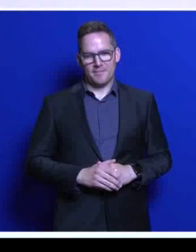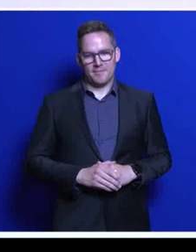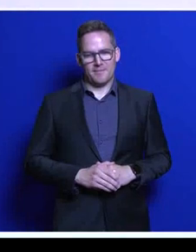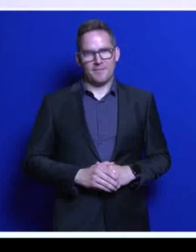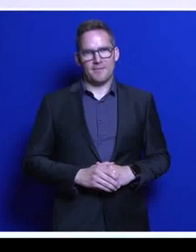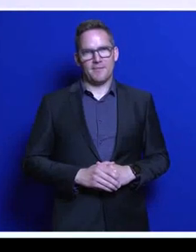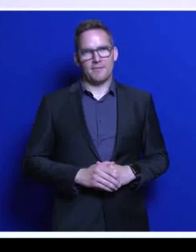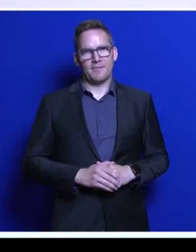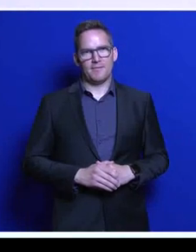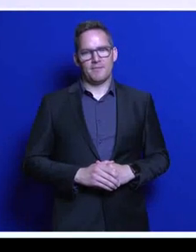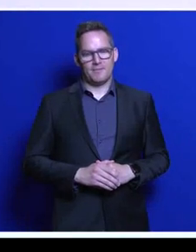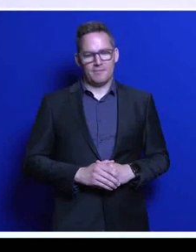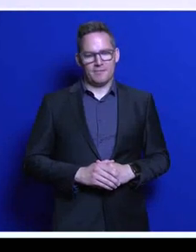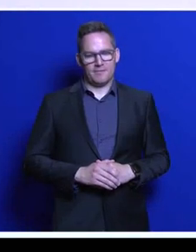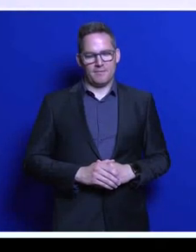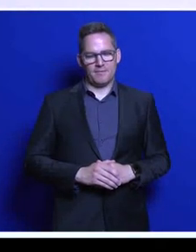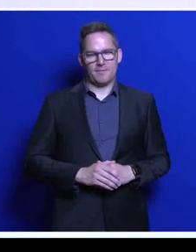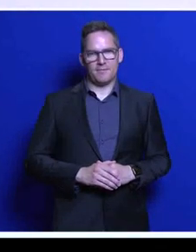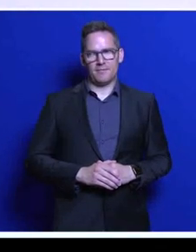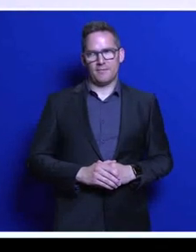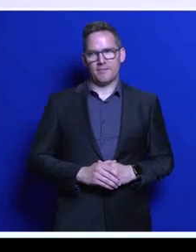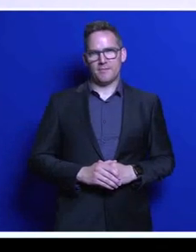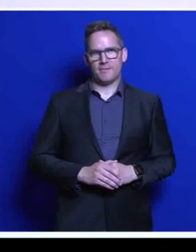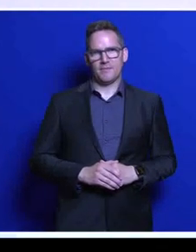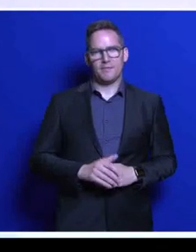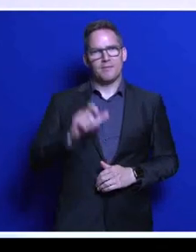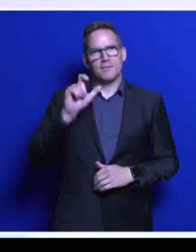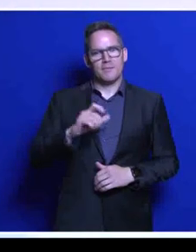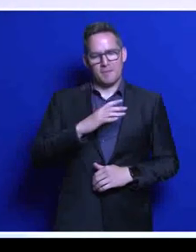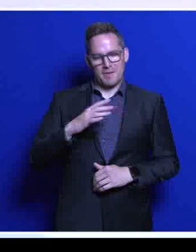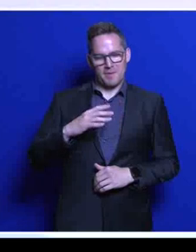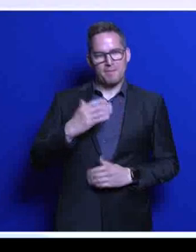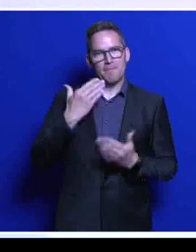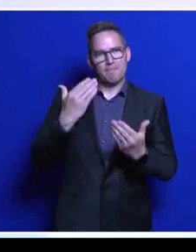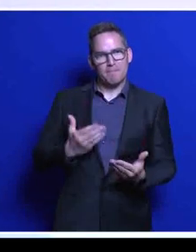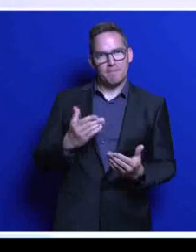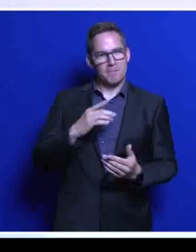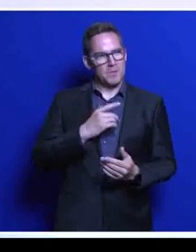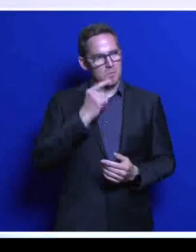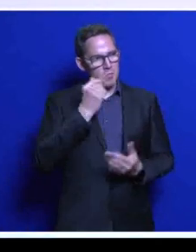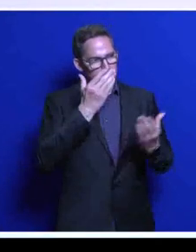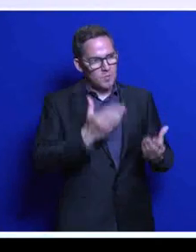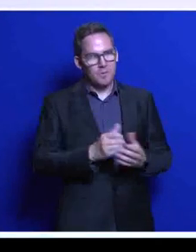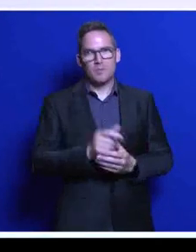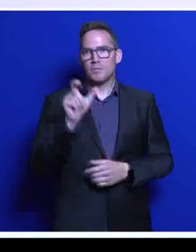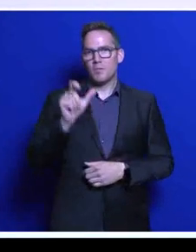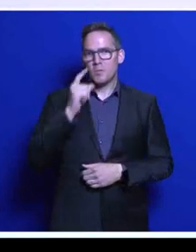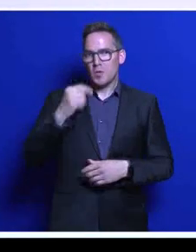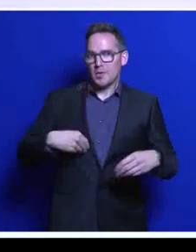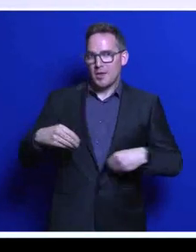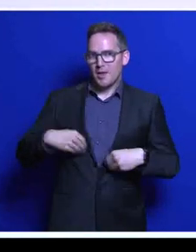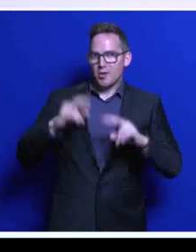Dear General Secretary Jassem Mohamed Al-Boudaïwi, Monsieur le Directeur